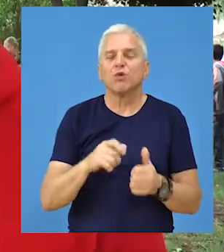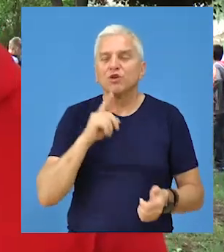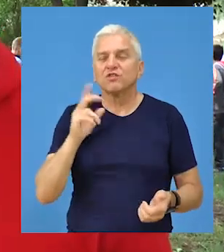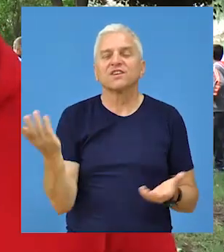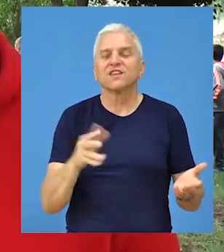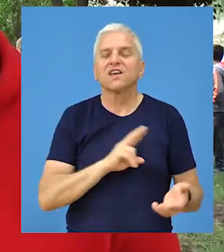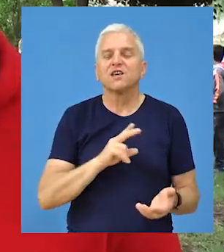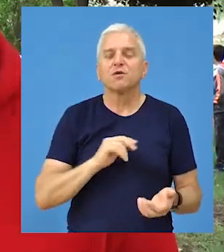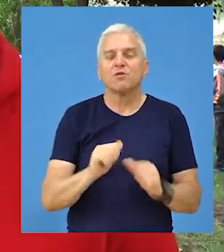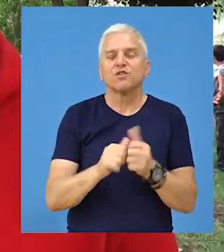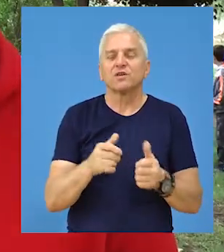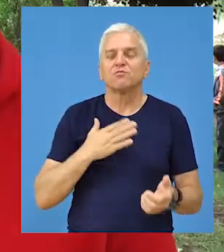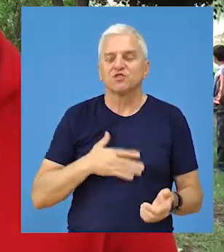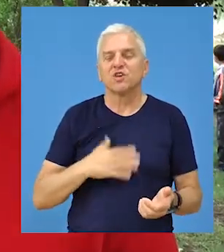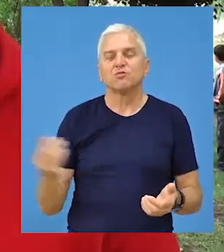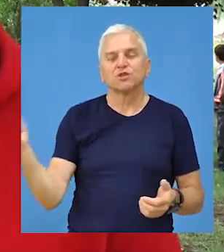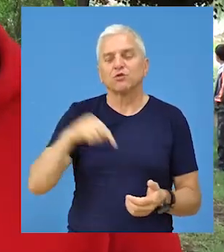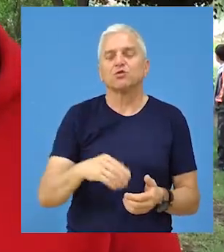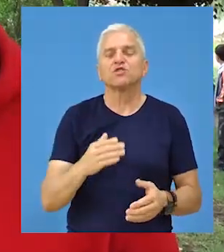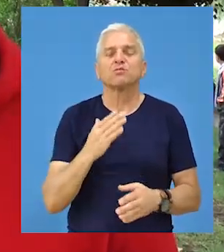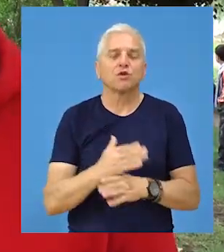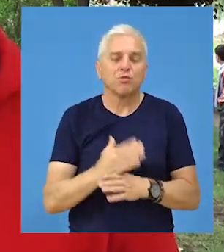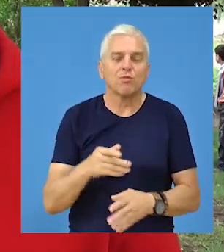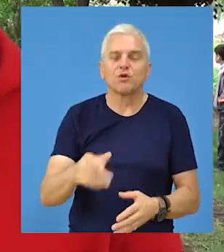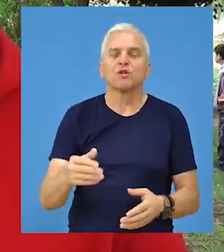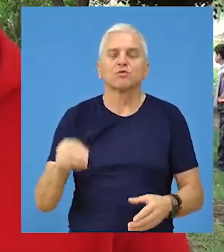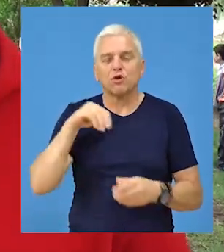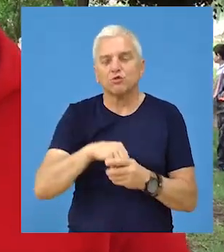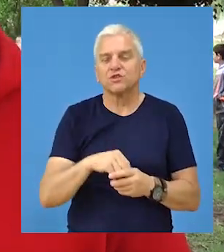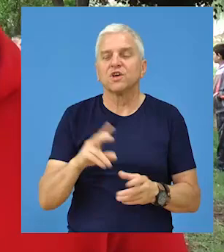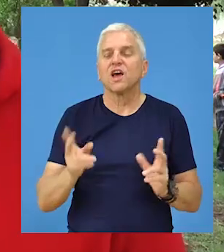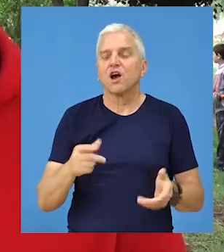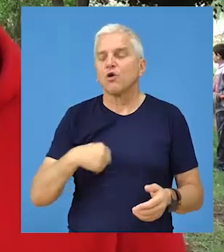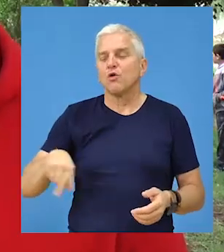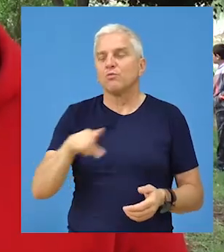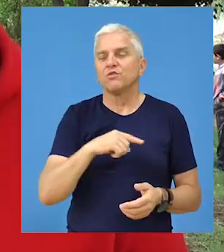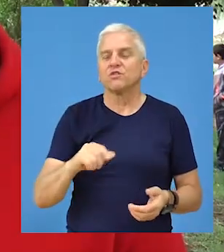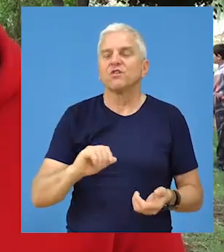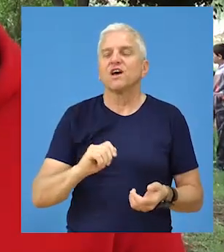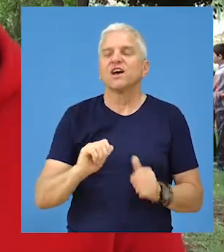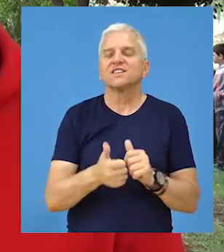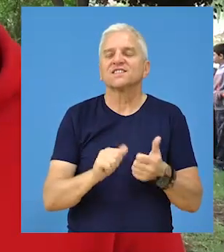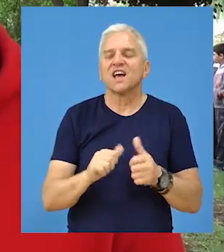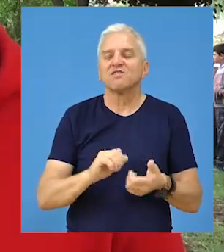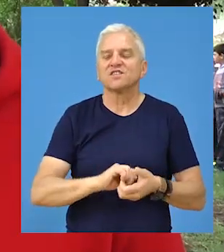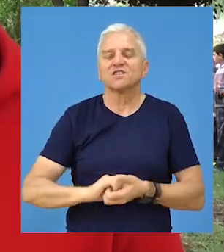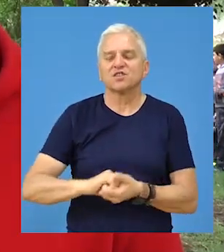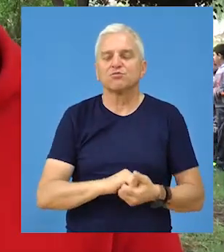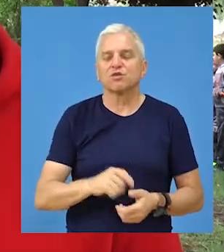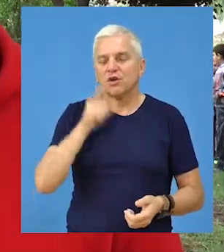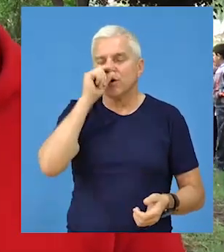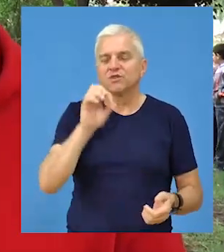oddržava takmičenje, gledaćemo da učestvujemo da pomognemo koliko možemo, kažem kako mi, Savje sportova, tako i